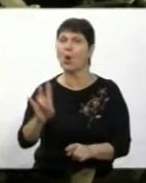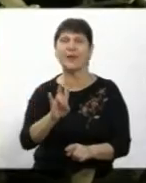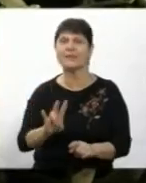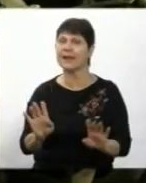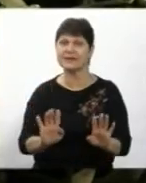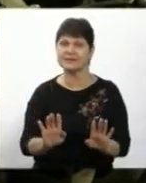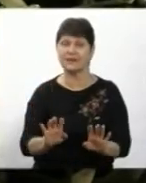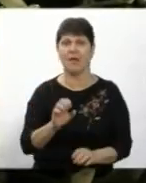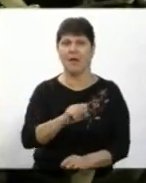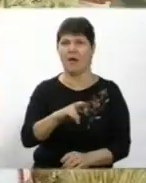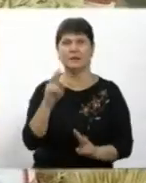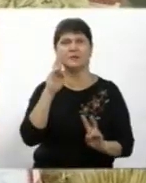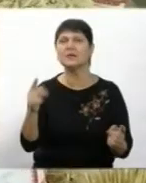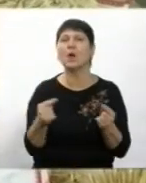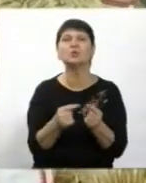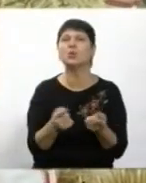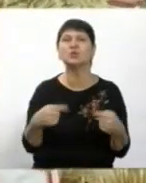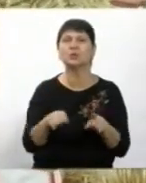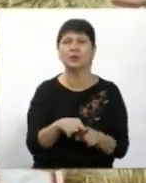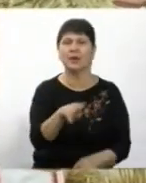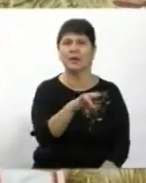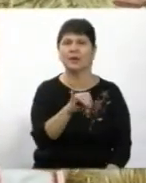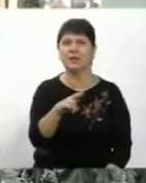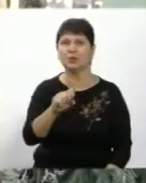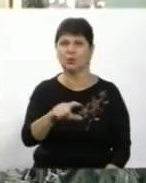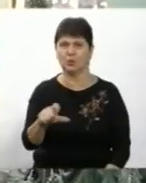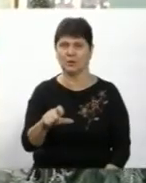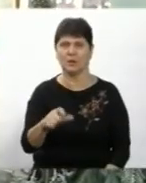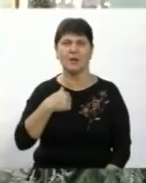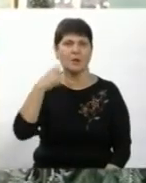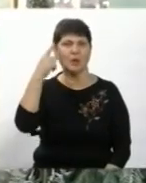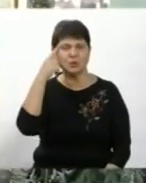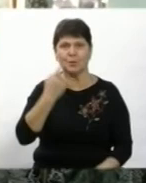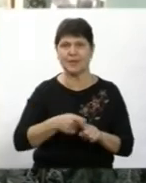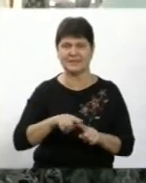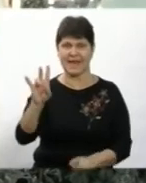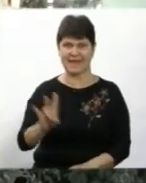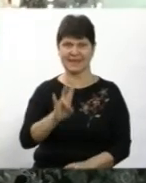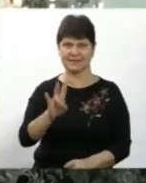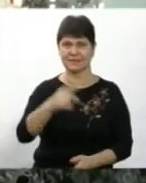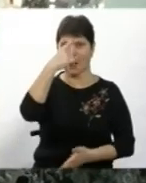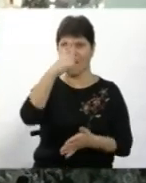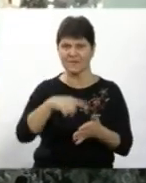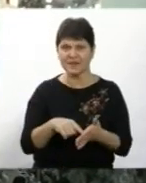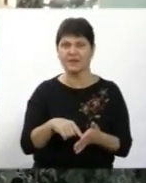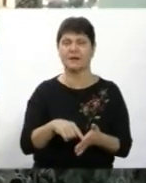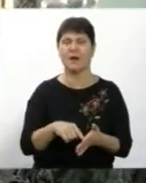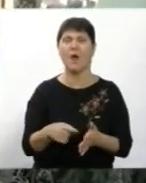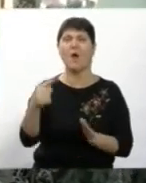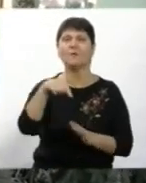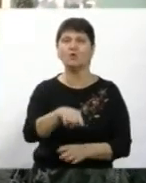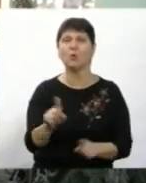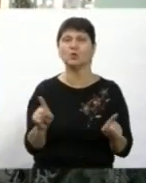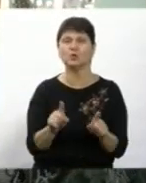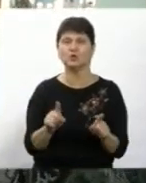не знаю точно, що таке дідух Я думаю, що це знак християнської віри в тому, що це